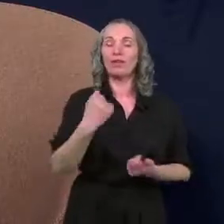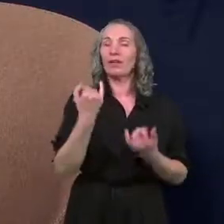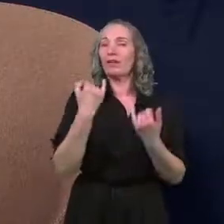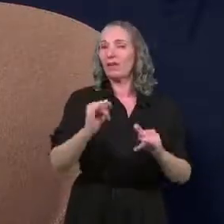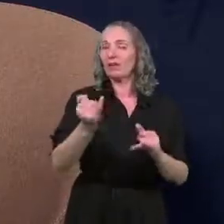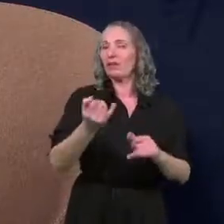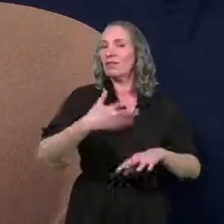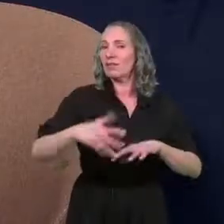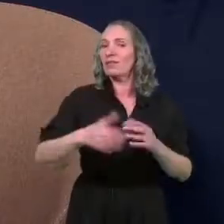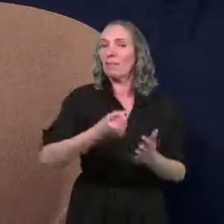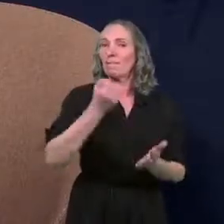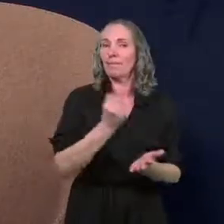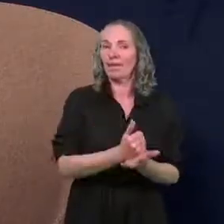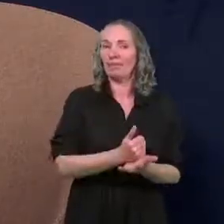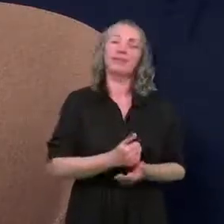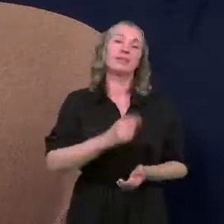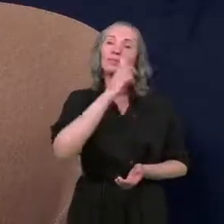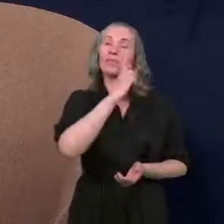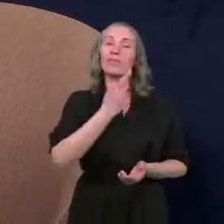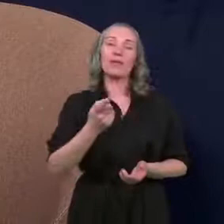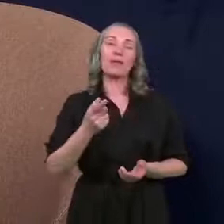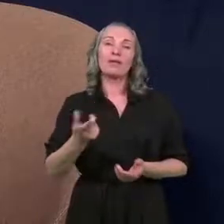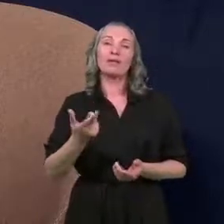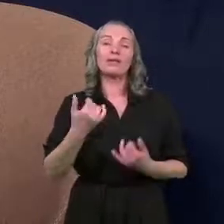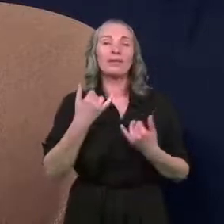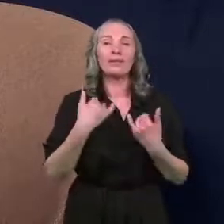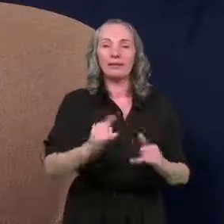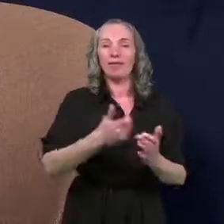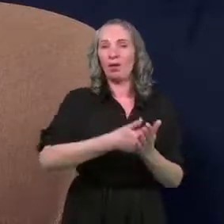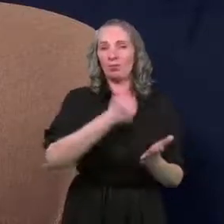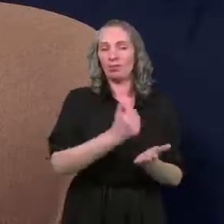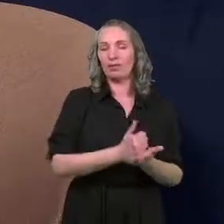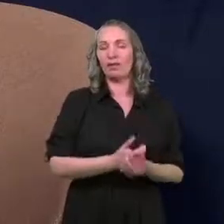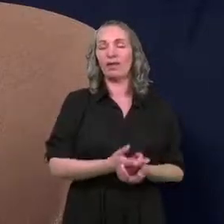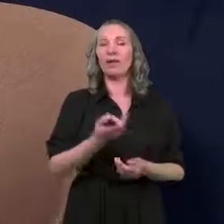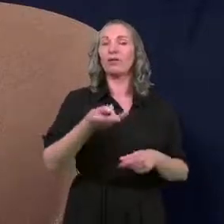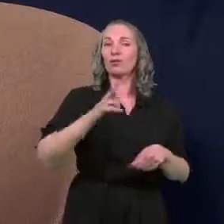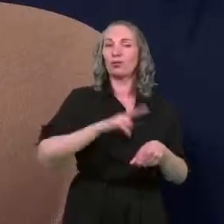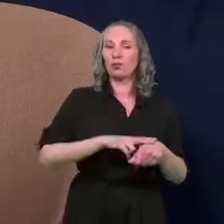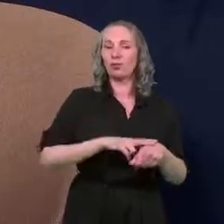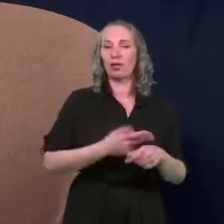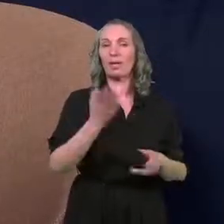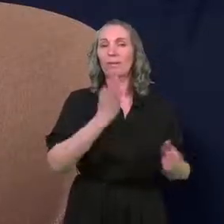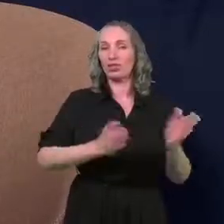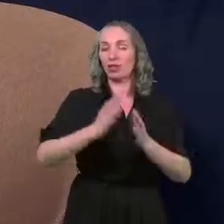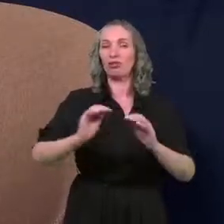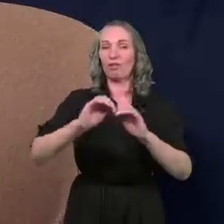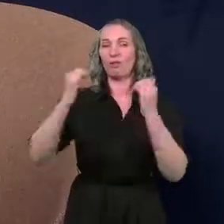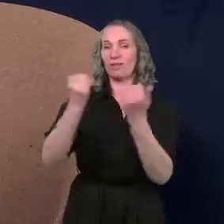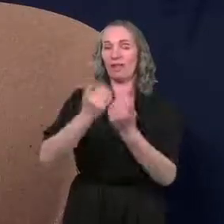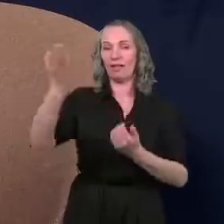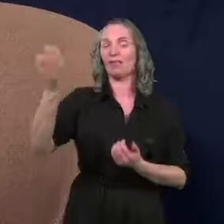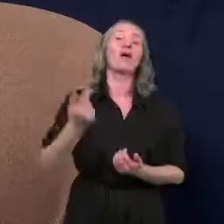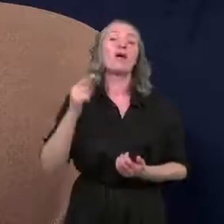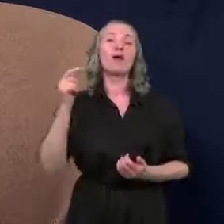innym systemie prawnym, czyli w oparciu o inną ustawę, którą przygotował Sejm. Ona